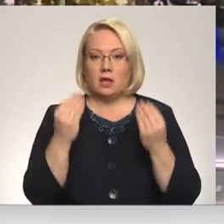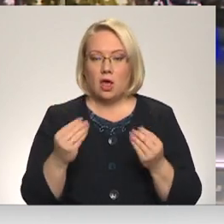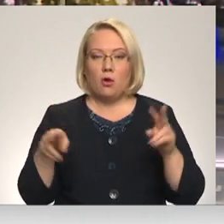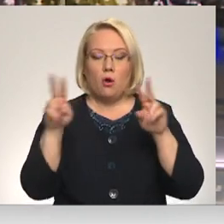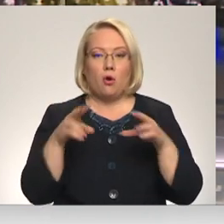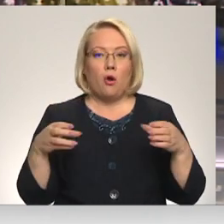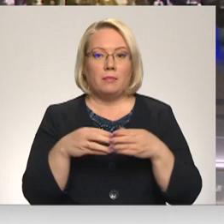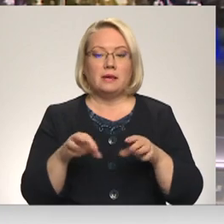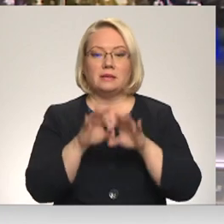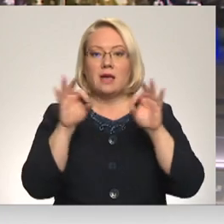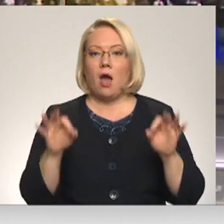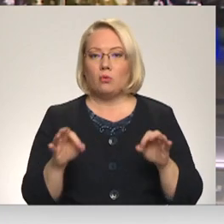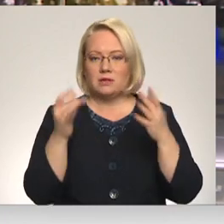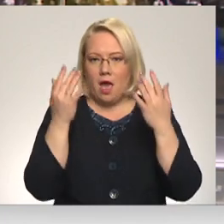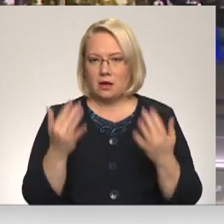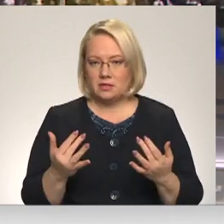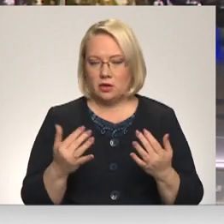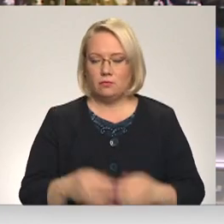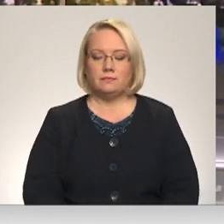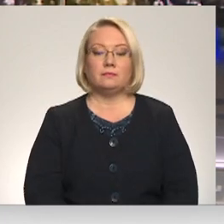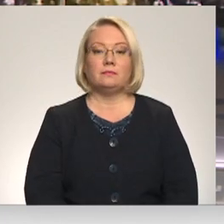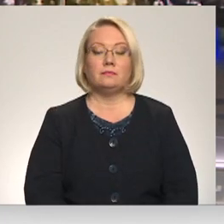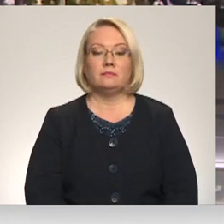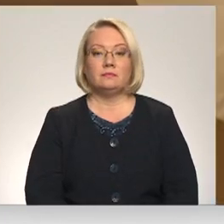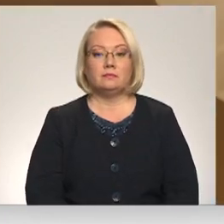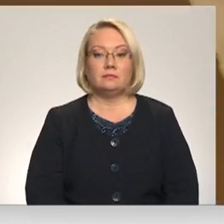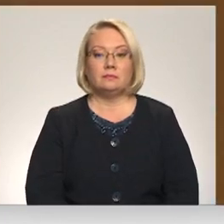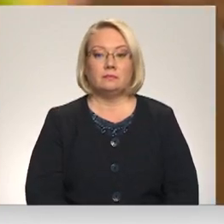komisija sākusi akciju. Un par to plašāk stāsta Dāvids Fredenfels.